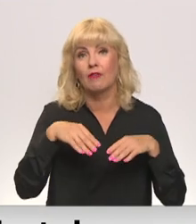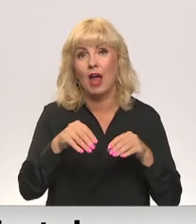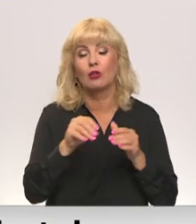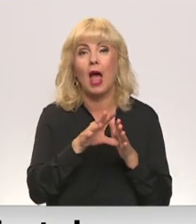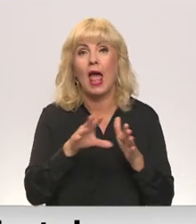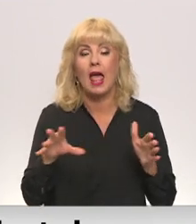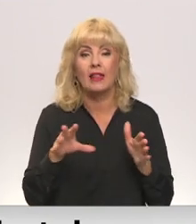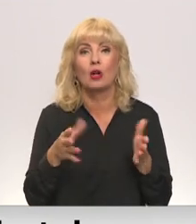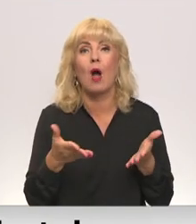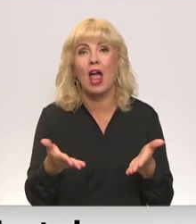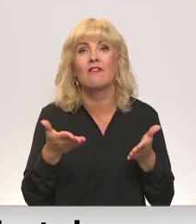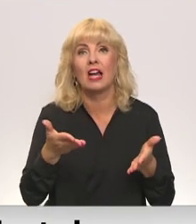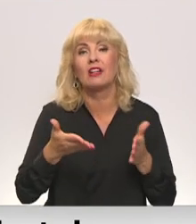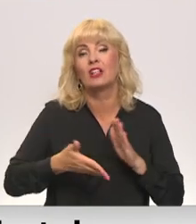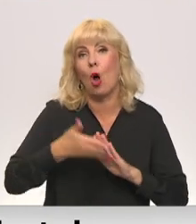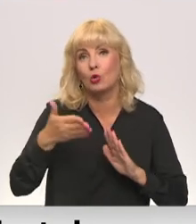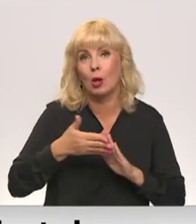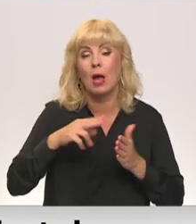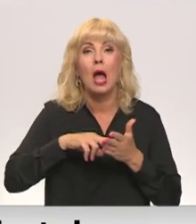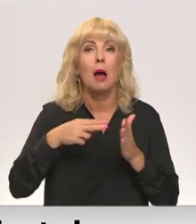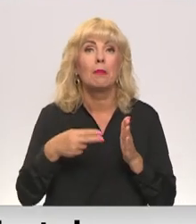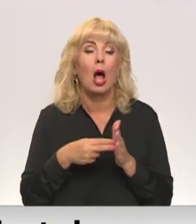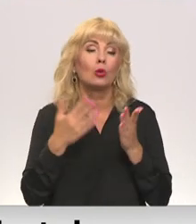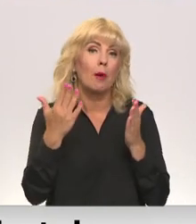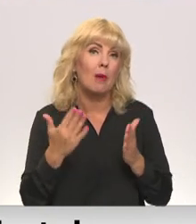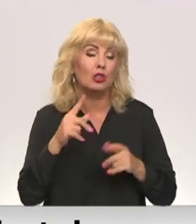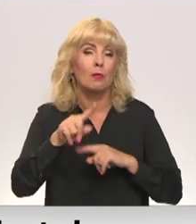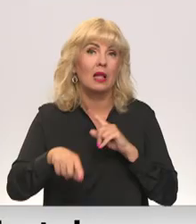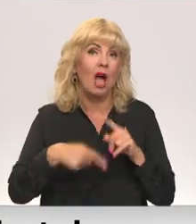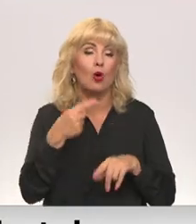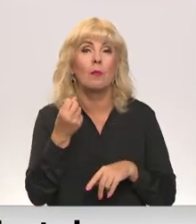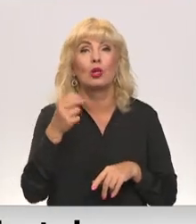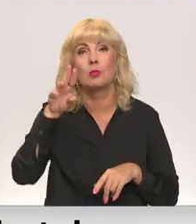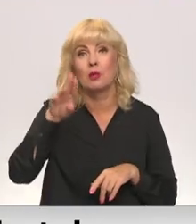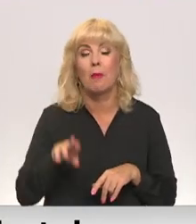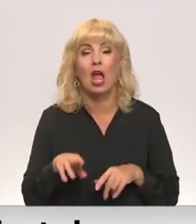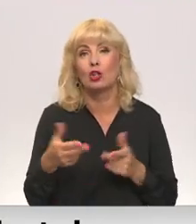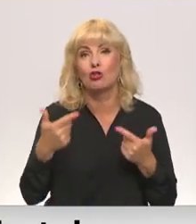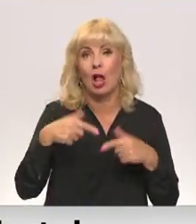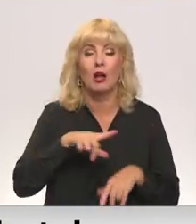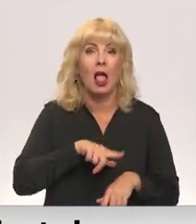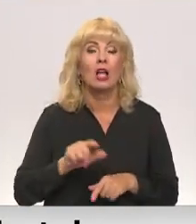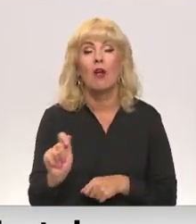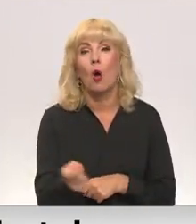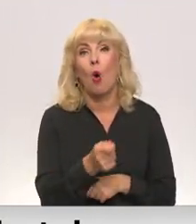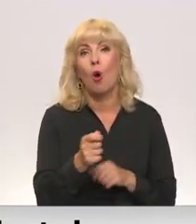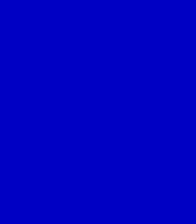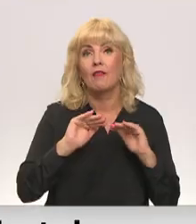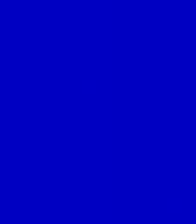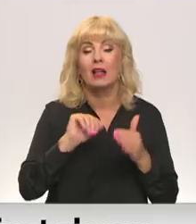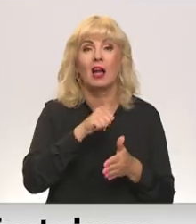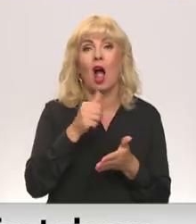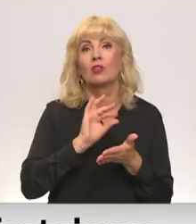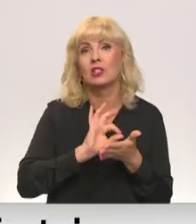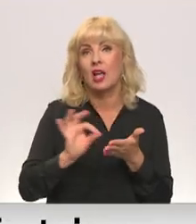energoefektivitātes uzlabojumiem un plānotajiem pasākumiem nākamo 12 mēnešu laikā. Latvijas Hokeja federācijas ģenerāls